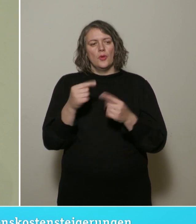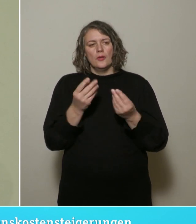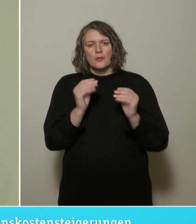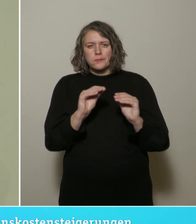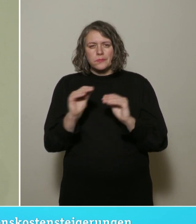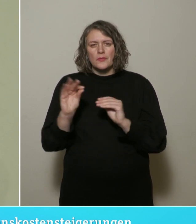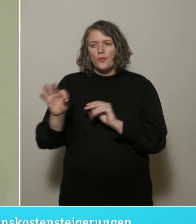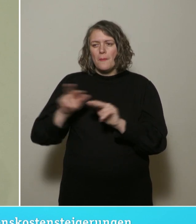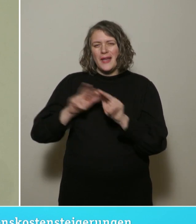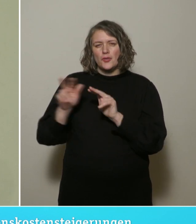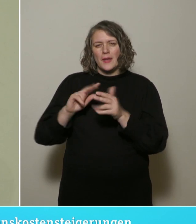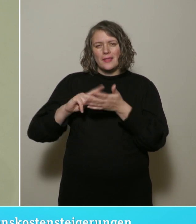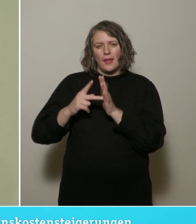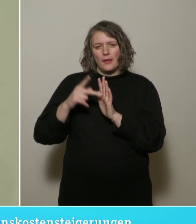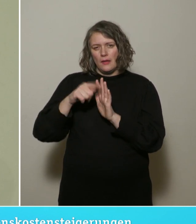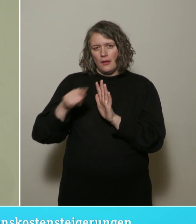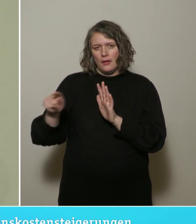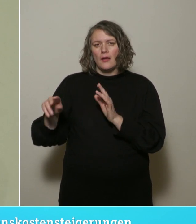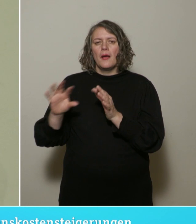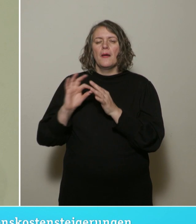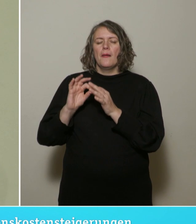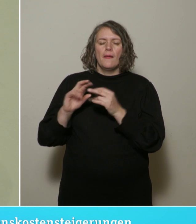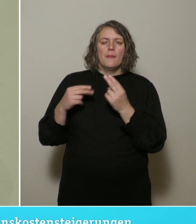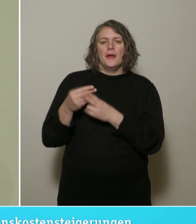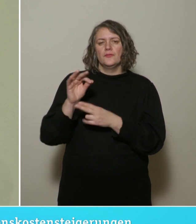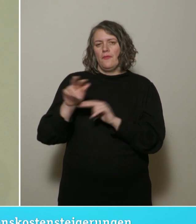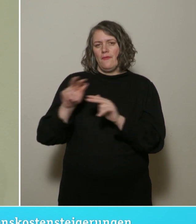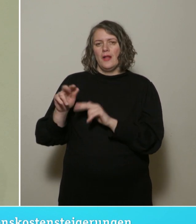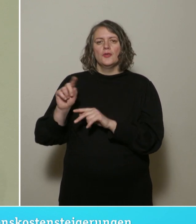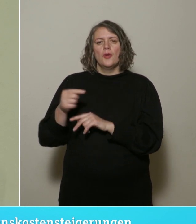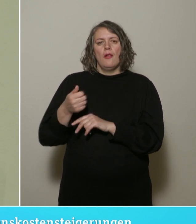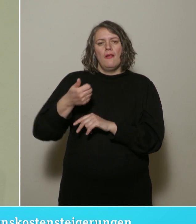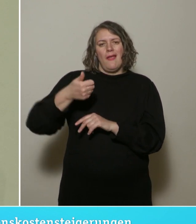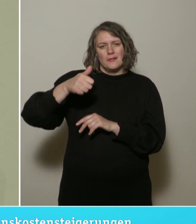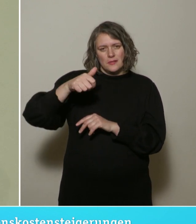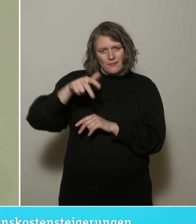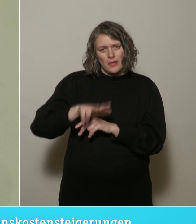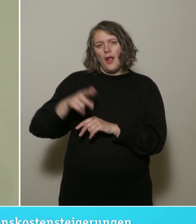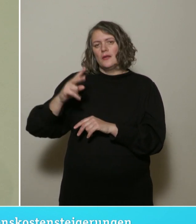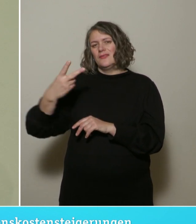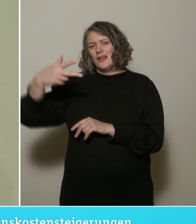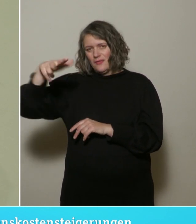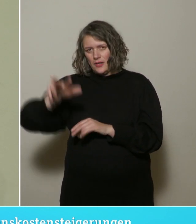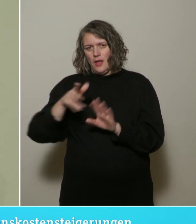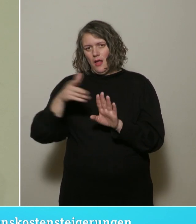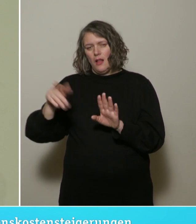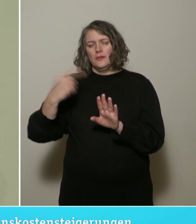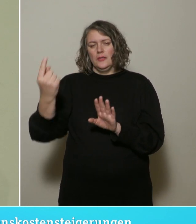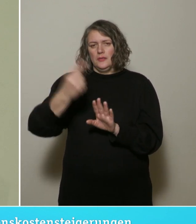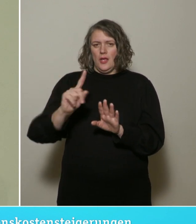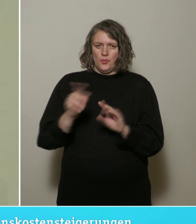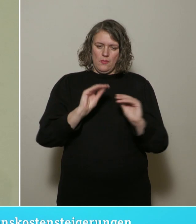Managementtechniken. Das Ganze soll in den beiden ersten Quartalen des kommenden Jahres geschehen. Und parallel dazu,